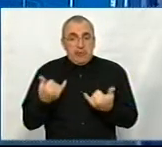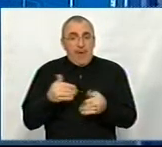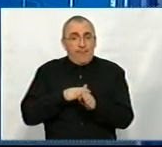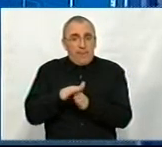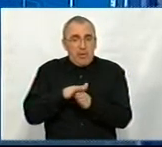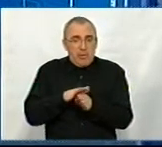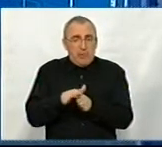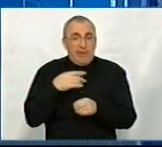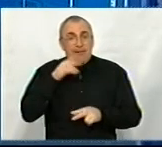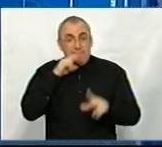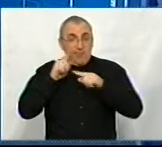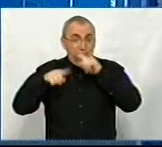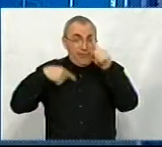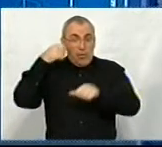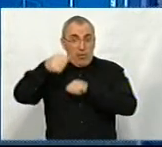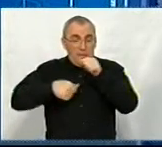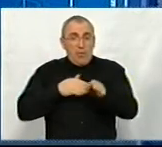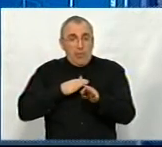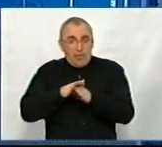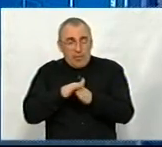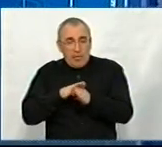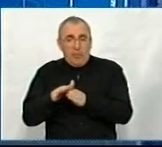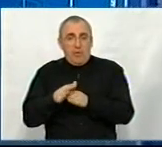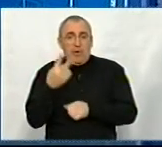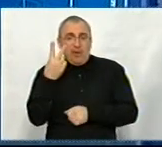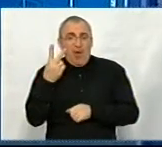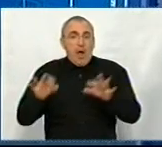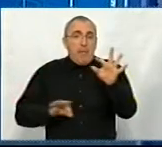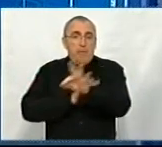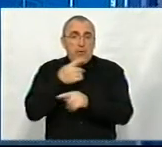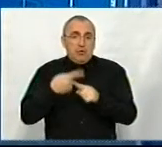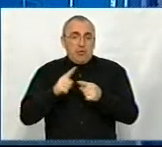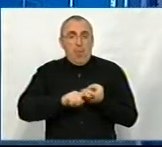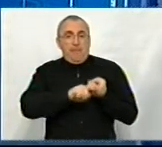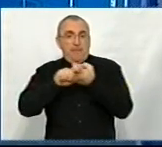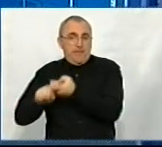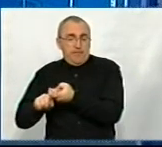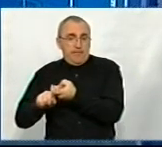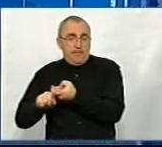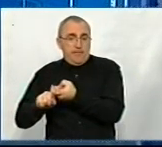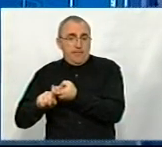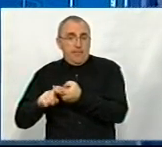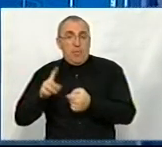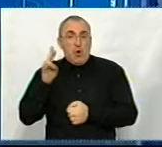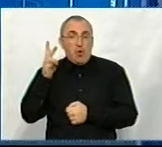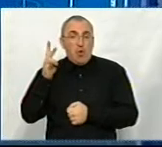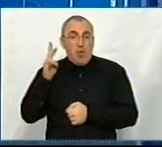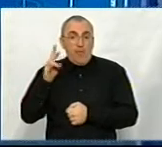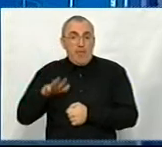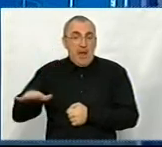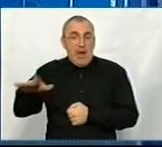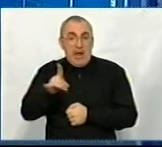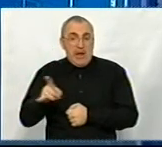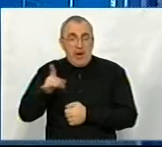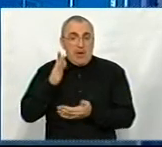я сподіваюся, що в наступному році почнуть реалізовуватися якраз два проекти з цього приводу. Це в Новомиргородському районі